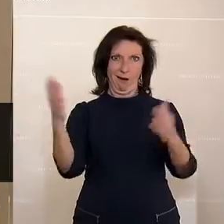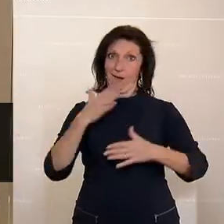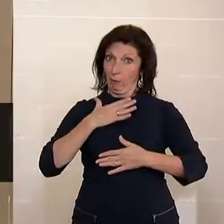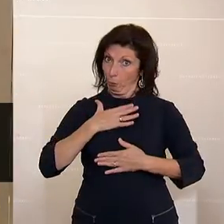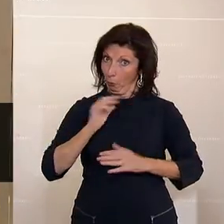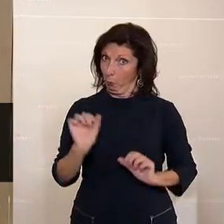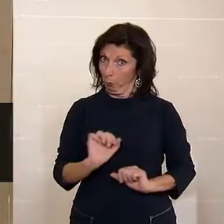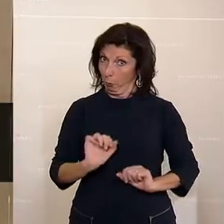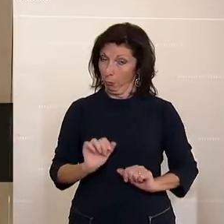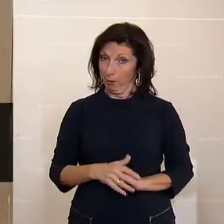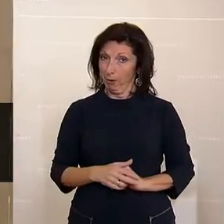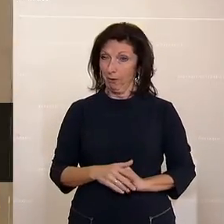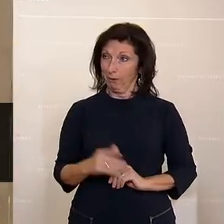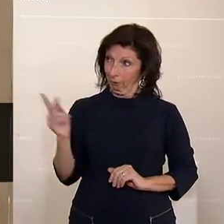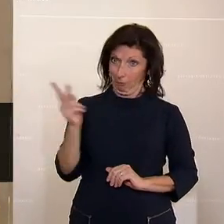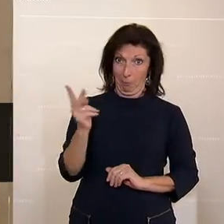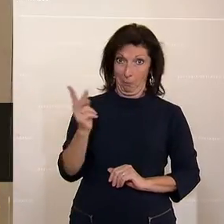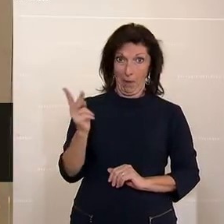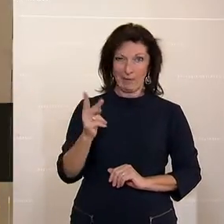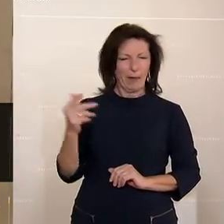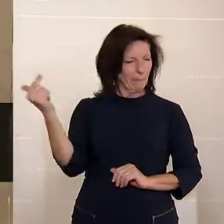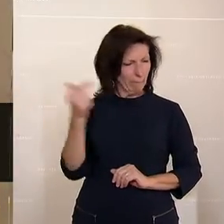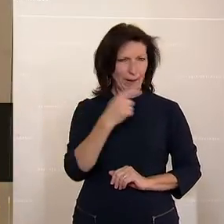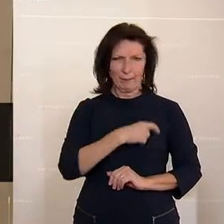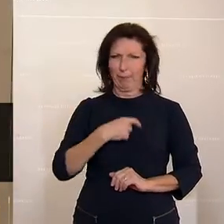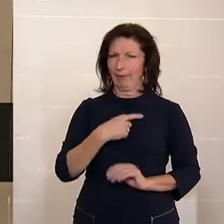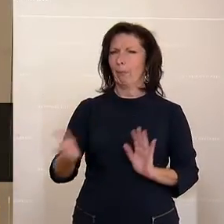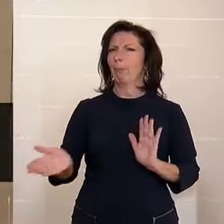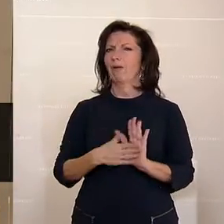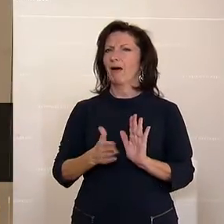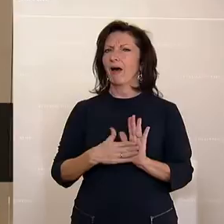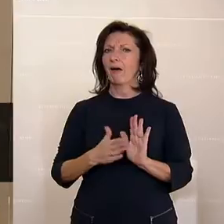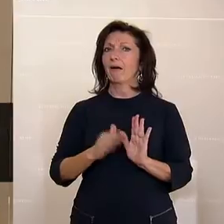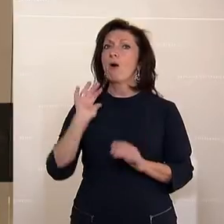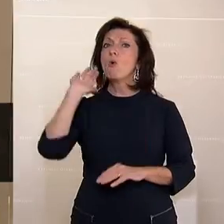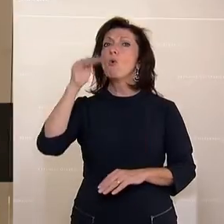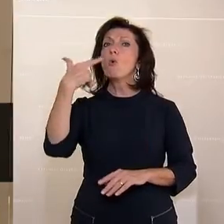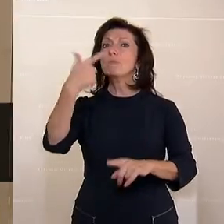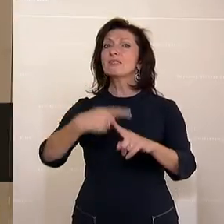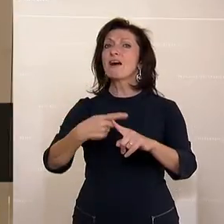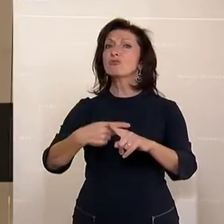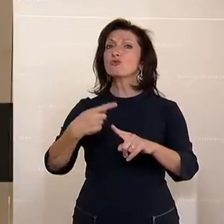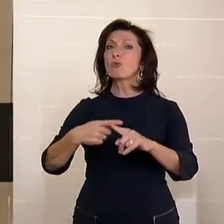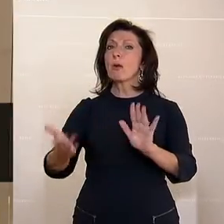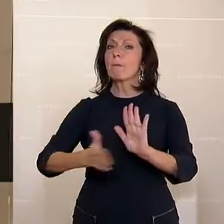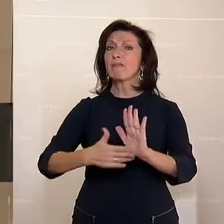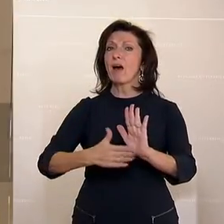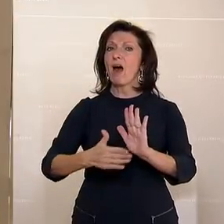sucht. Sie beweisen, und zwar beide Parteien, beweisen seit über zwei Stunden die